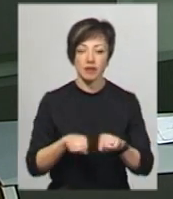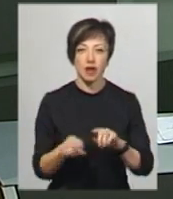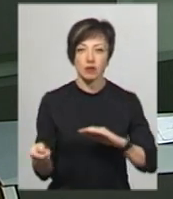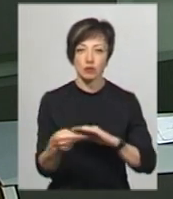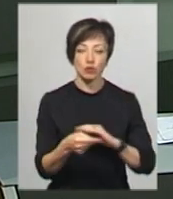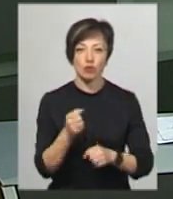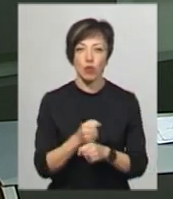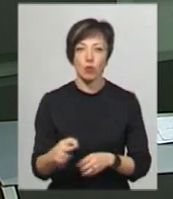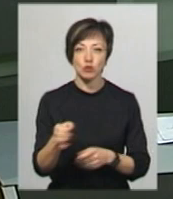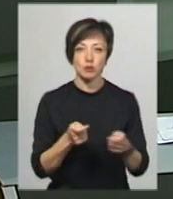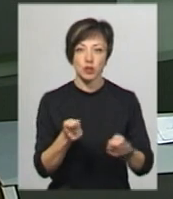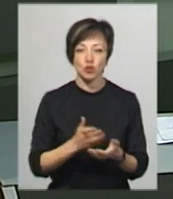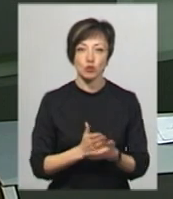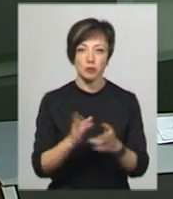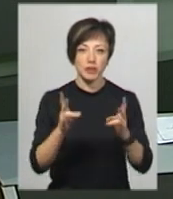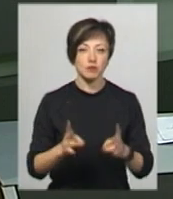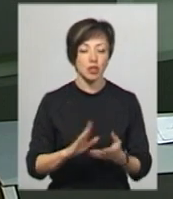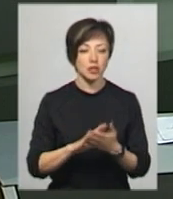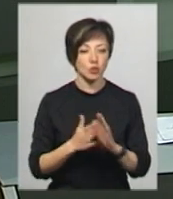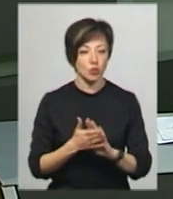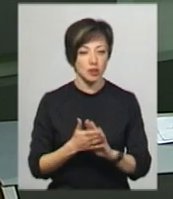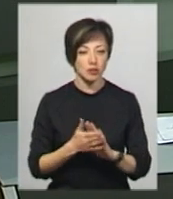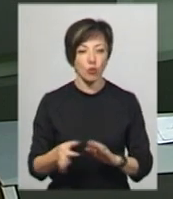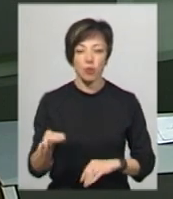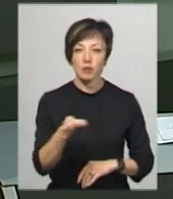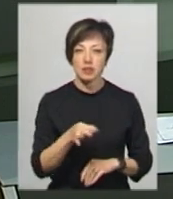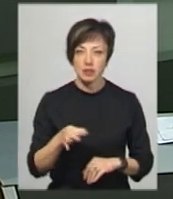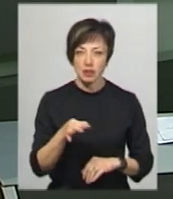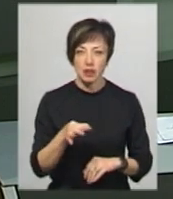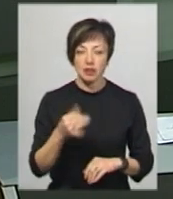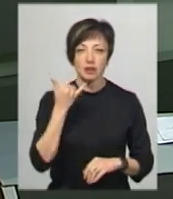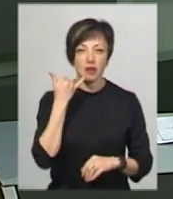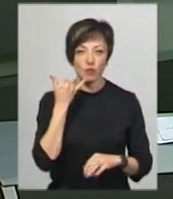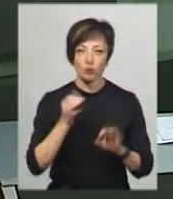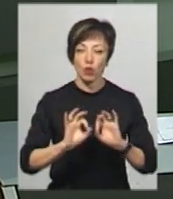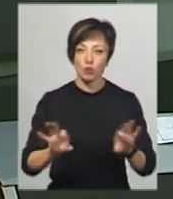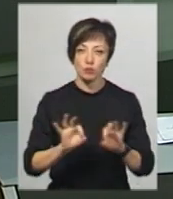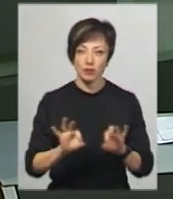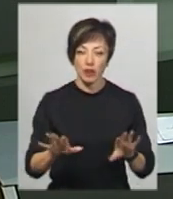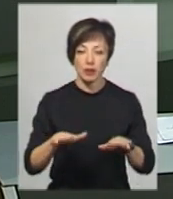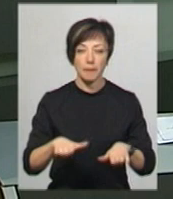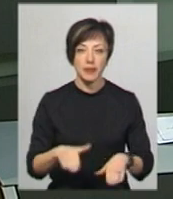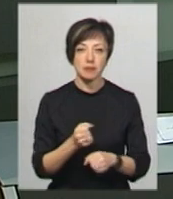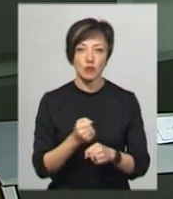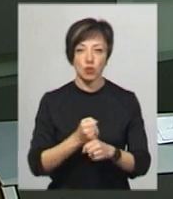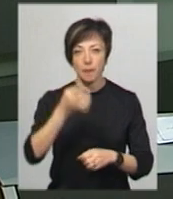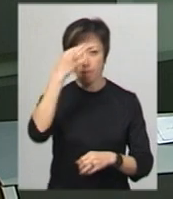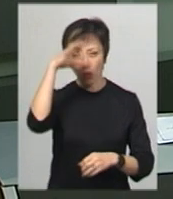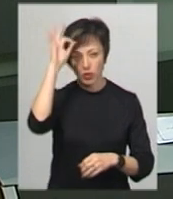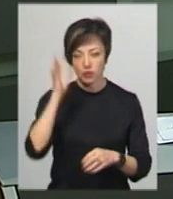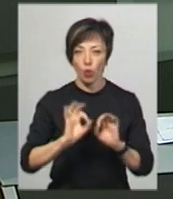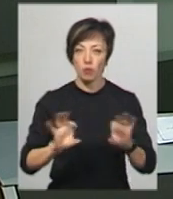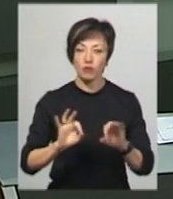обласного управління служби з надзвичайних ситуацій області Віталій Гречанюк телефоном розповідає, на місці працює поліція, тому